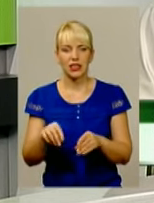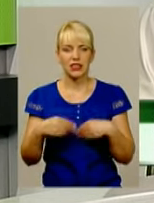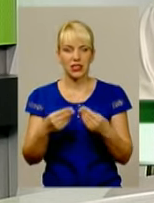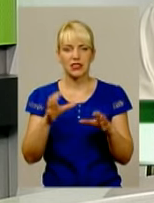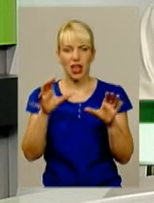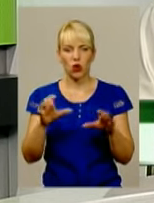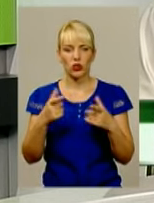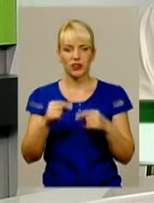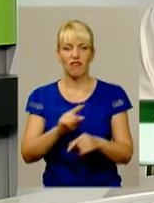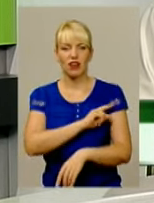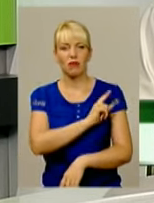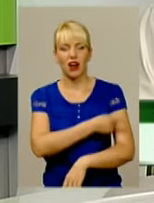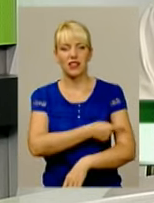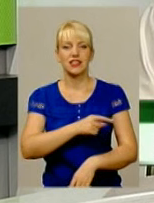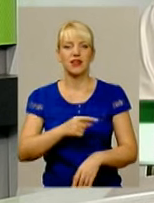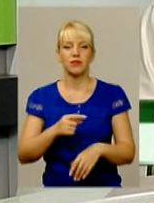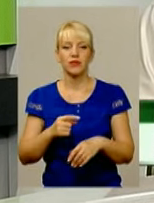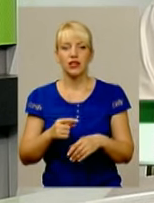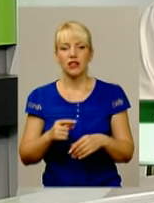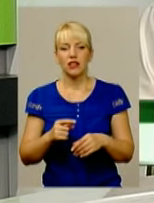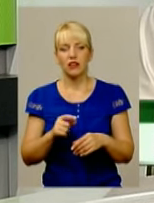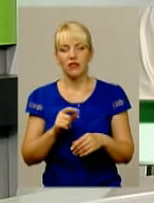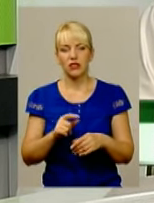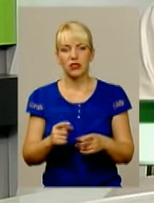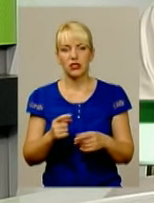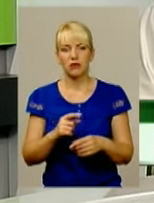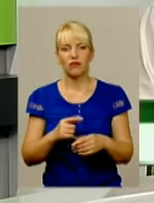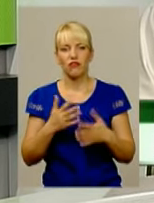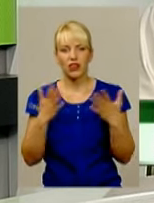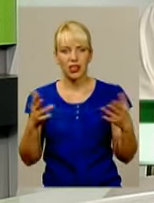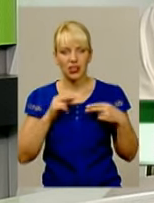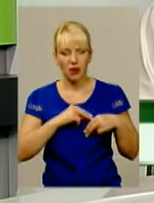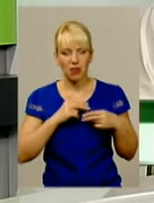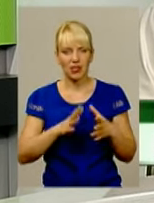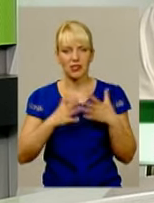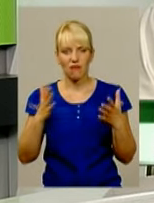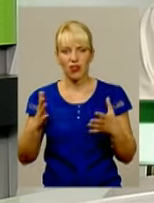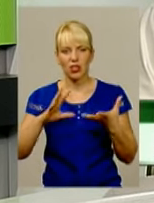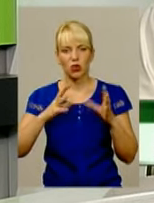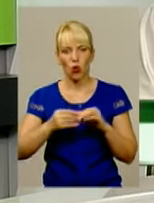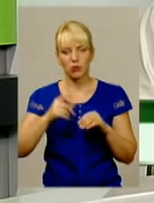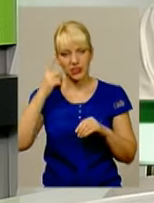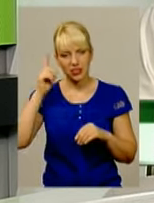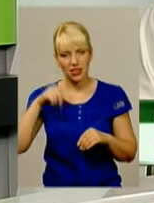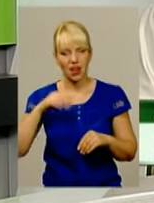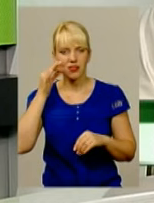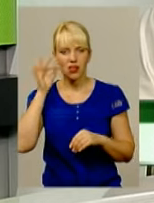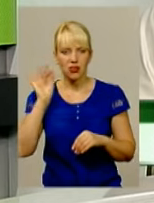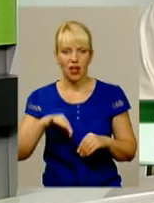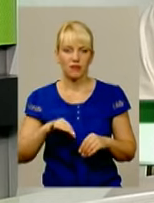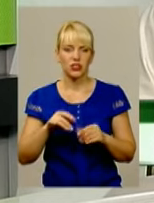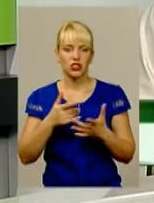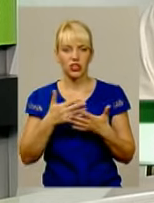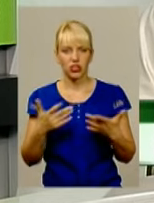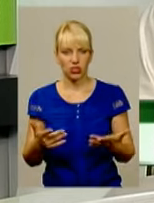вимагається фізична сила, велика праця, великий обсяг знань, вміння, навички і все інше.